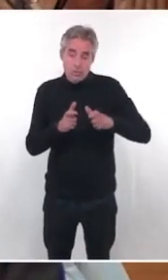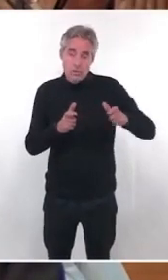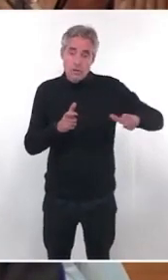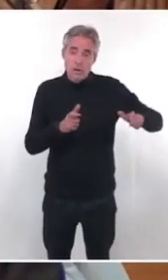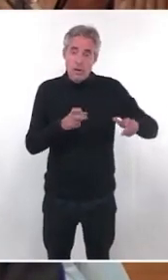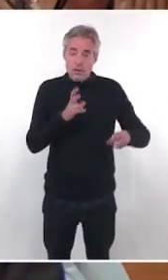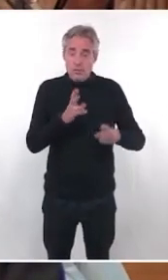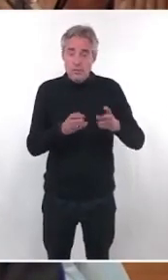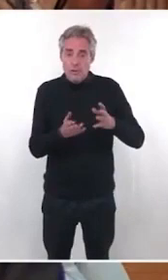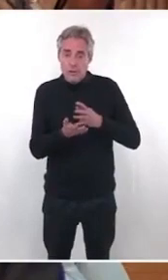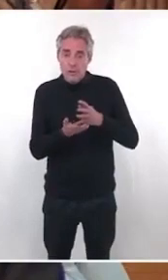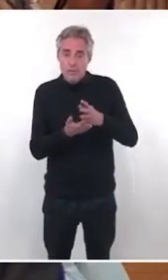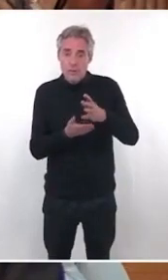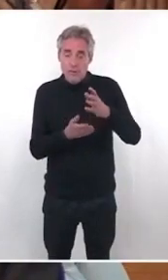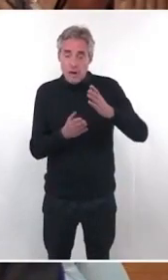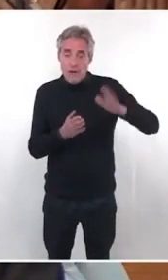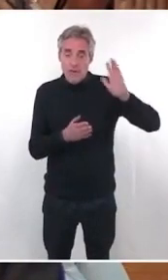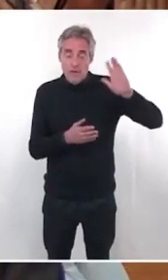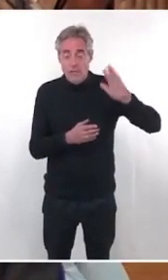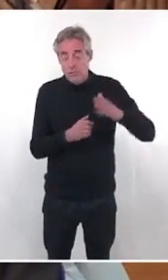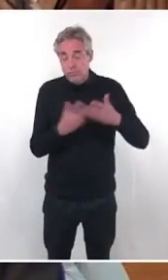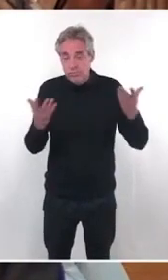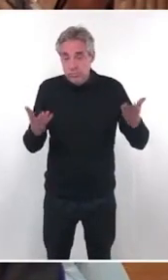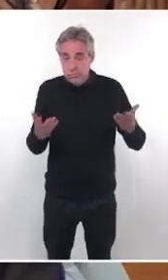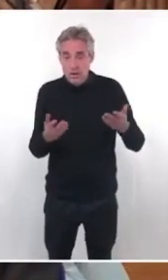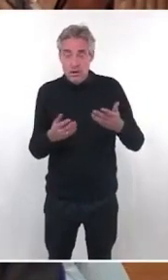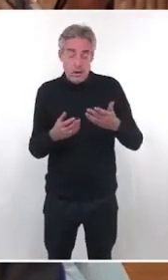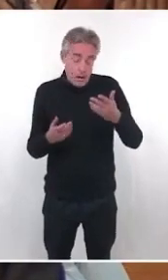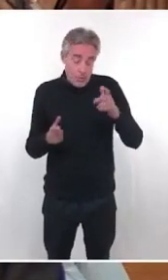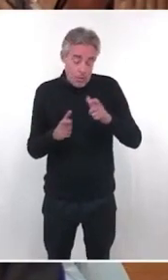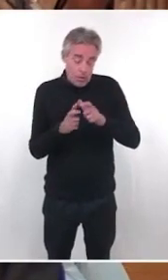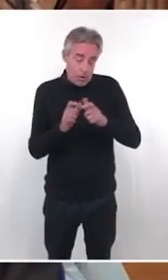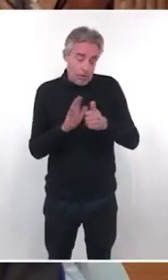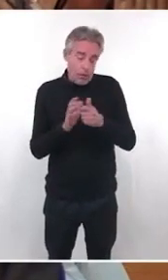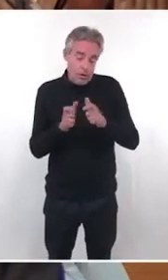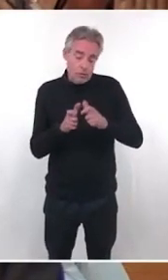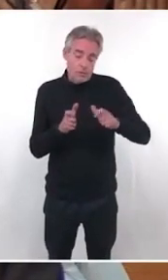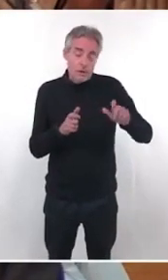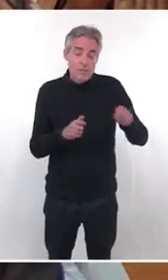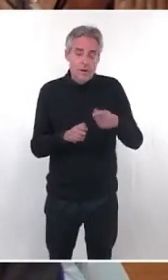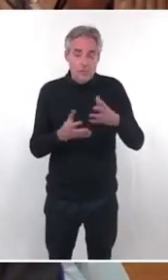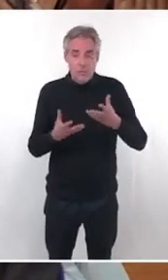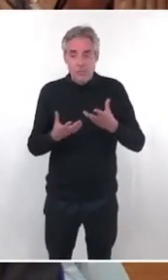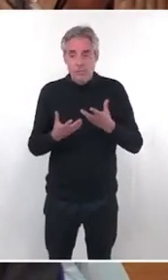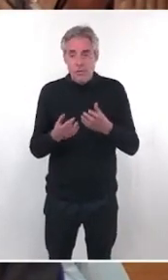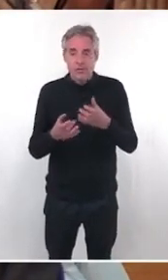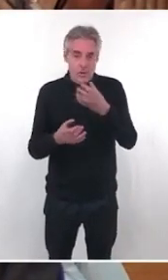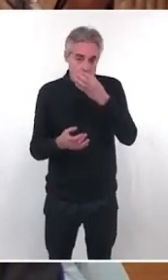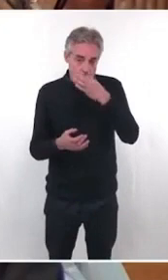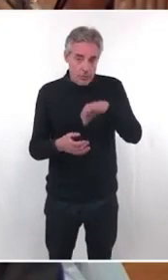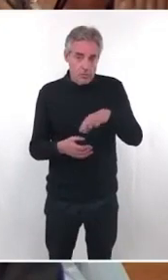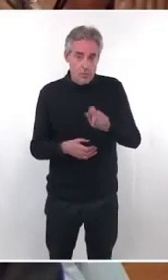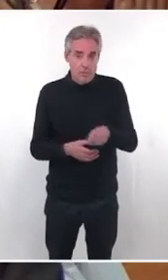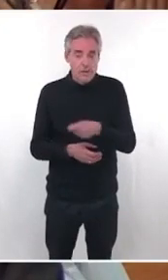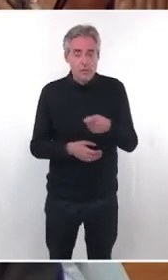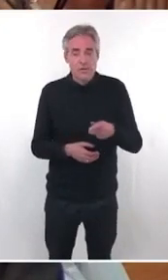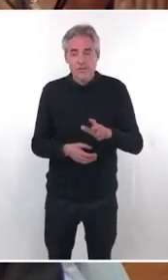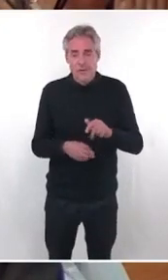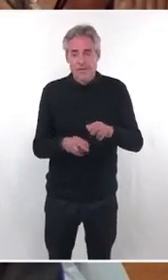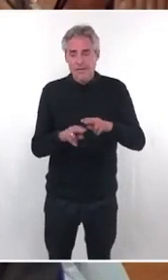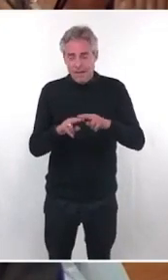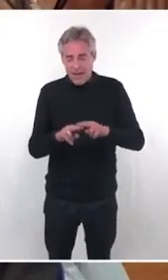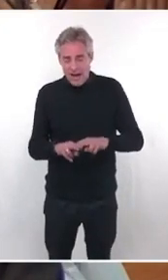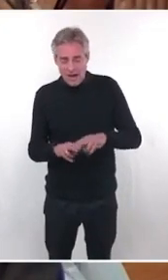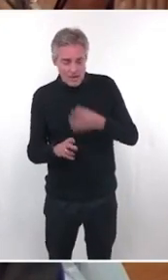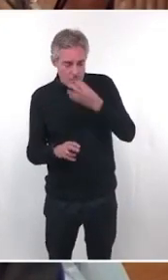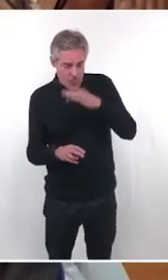projets ROFIT qui avaient eu lieu, et de la vocation industrielle, bien sûr que nécessairement il y aura des résidus et